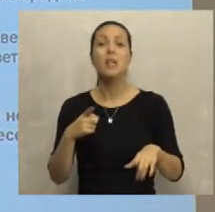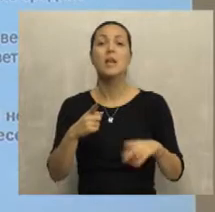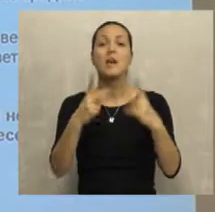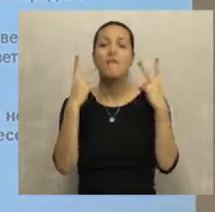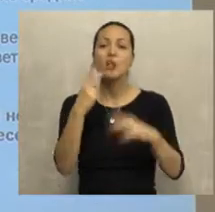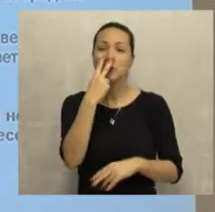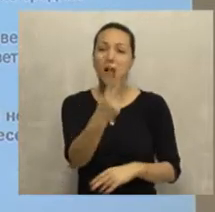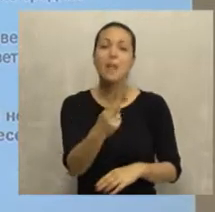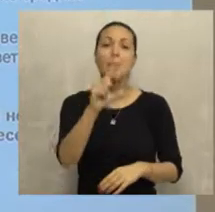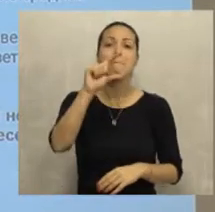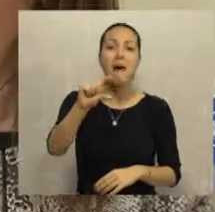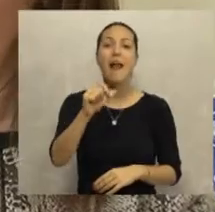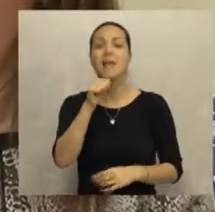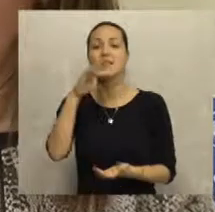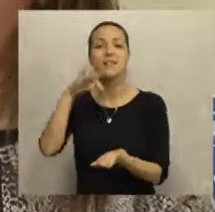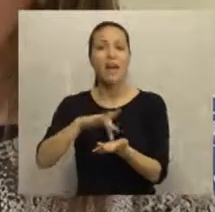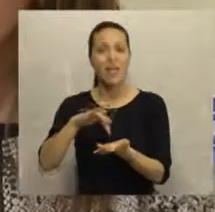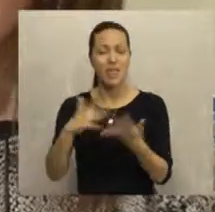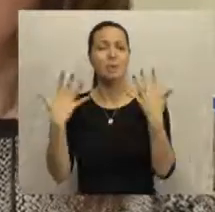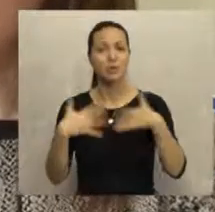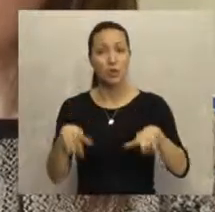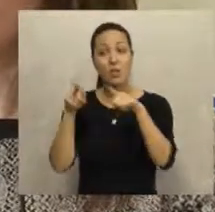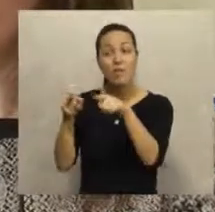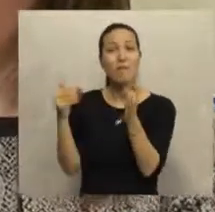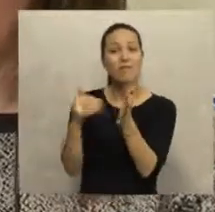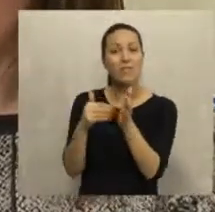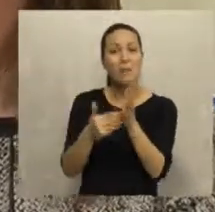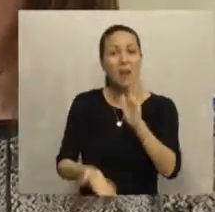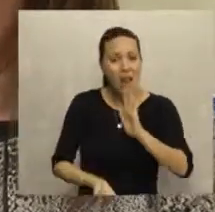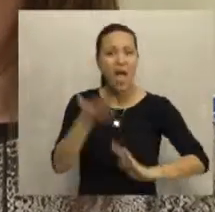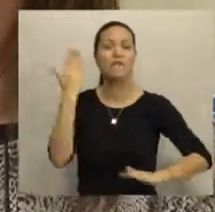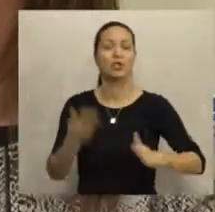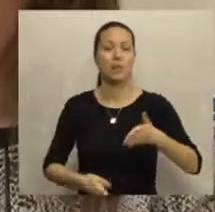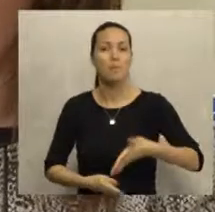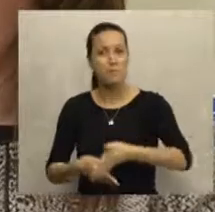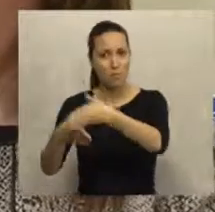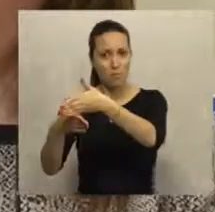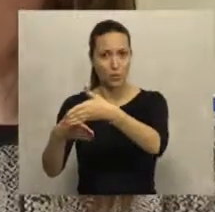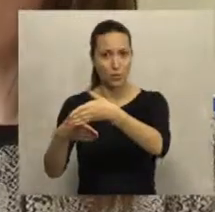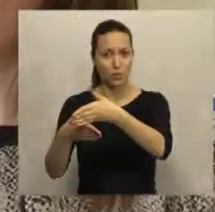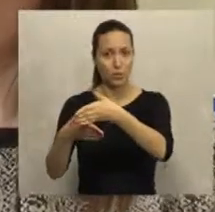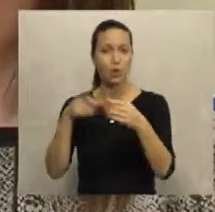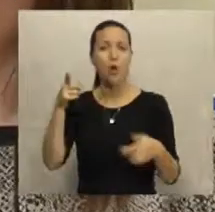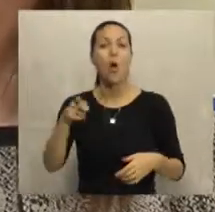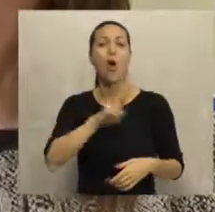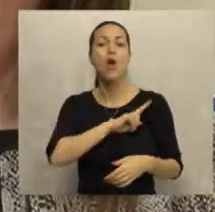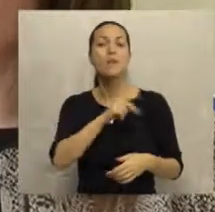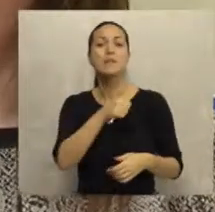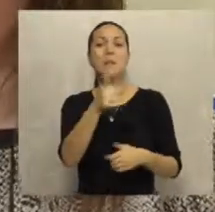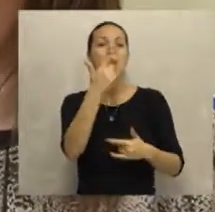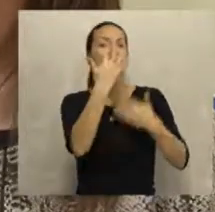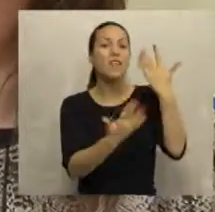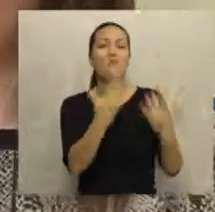akcent nam je bio na mala i srednja preduzeća jer mislimo da njima treba i najviše pomoći, jer oni su obično